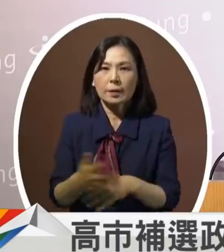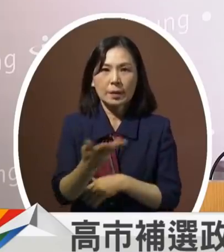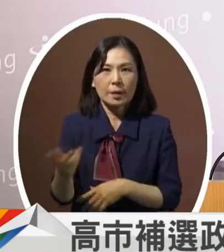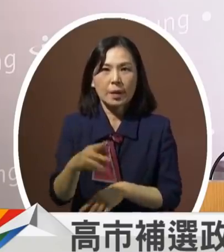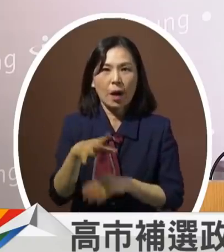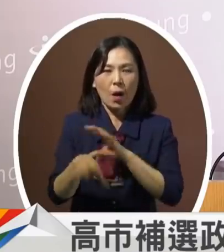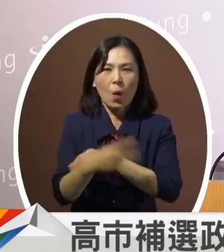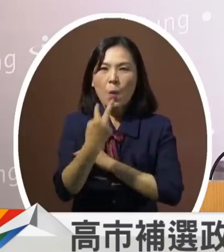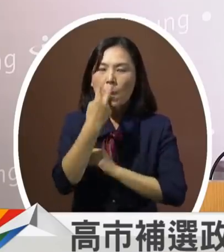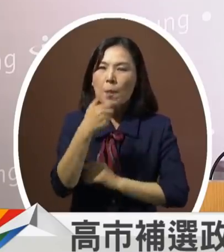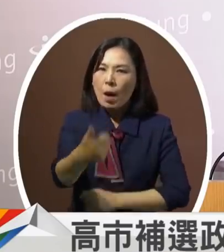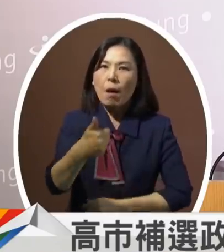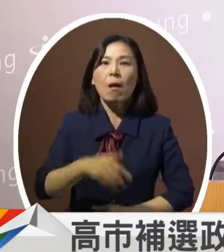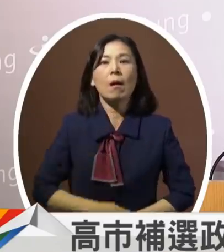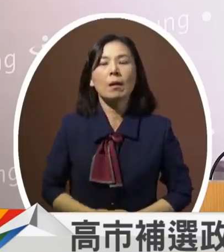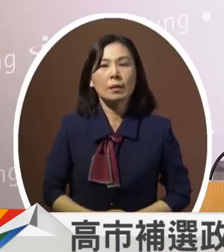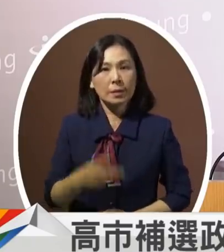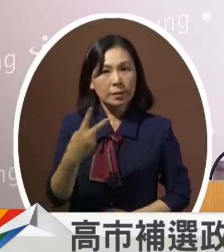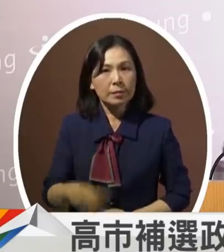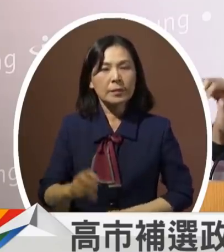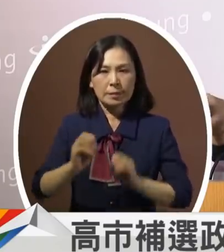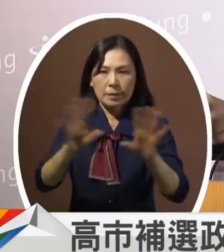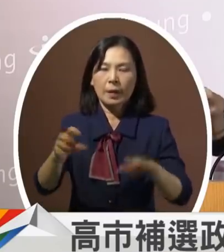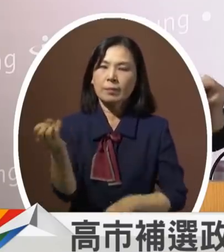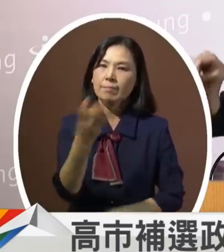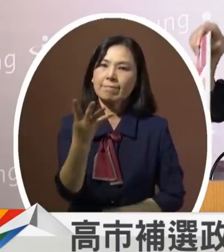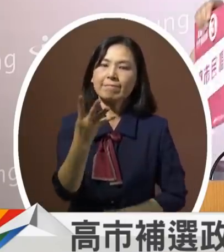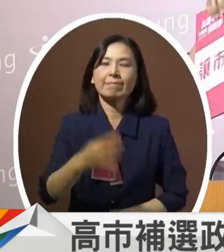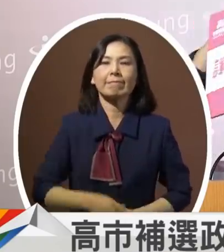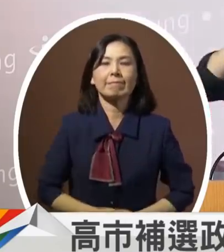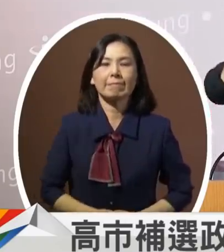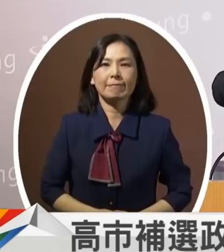此我要跟大家报告我的四项卵实力